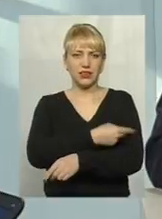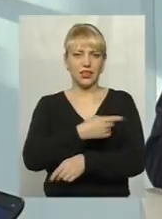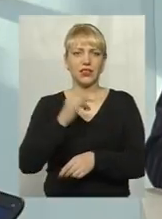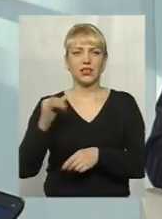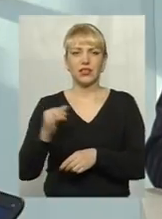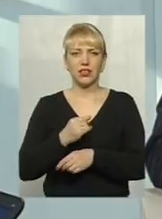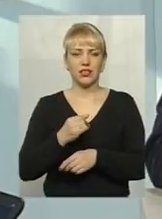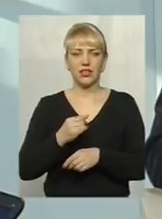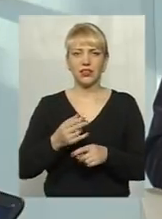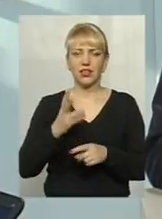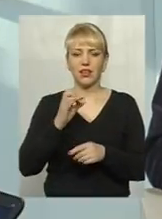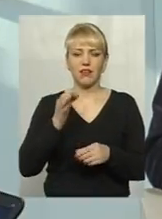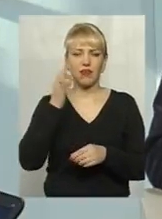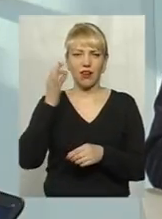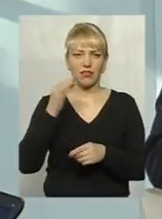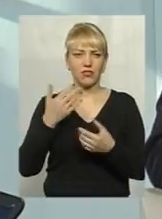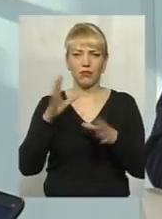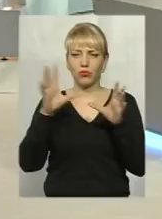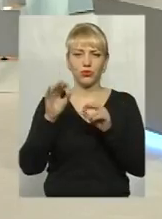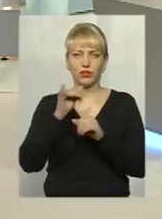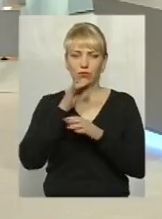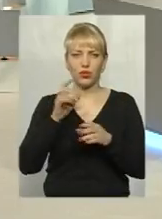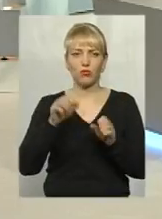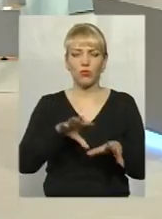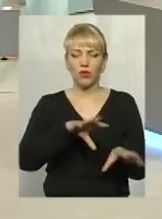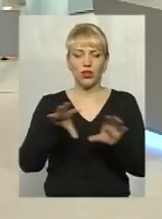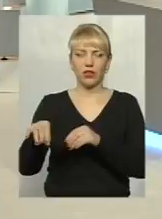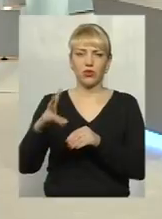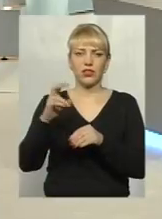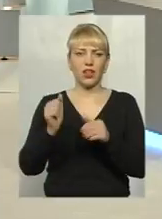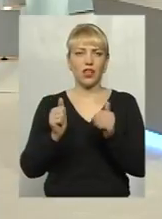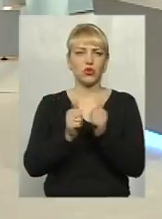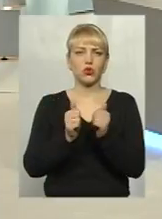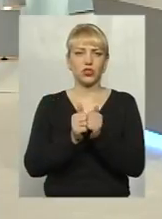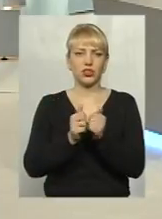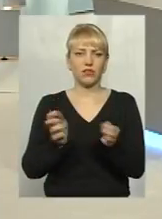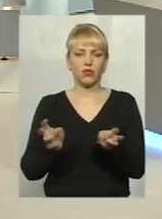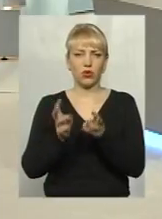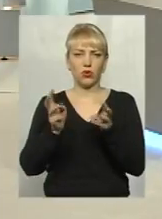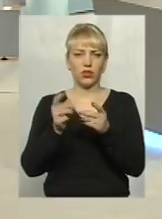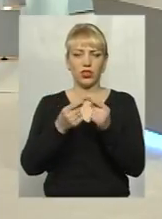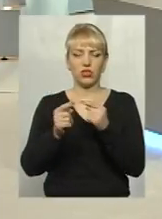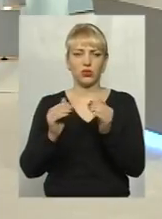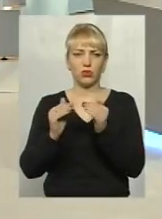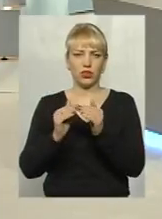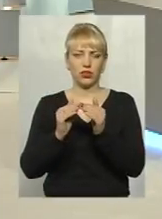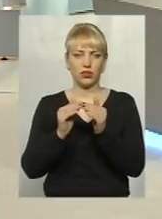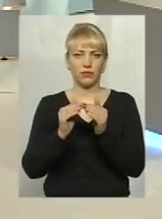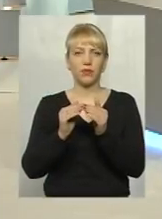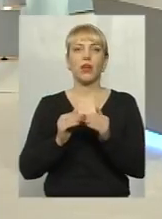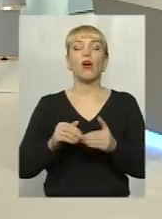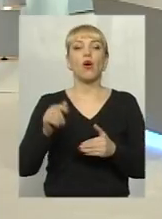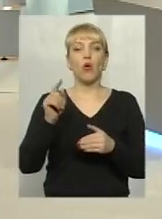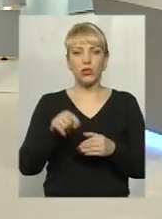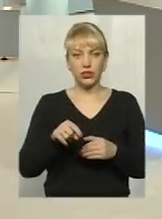на ранній стадії погасити не вдасться. Може і перекинутися на сусідні будинки. звичайно, може призвестися до загорання інших будинків. Отже,